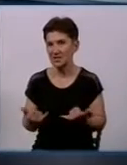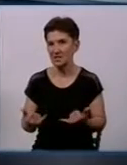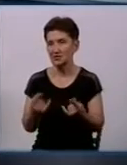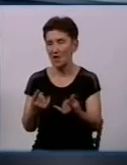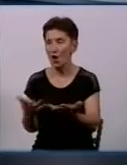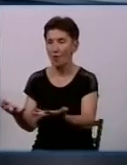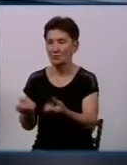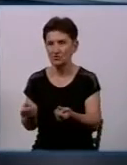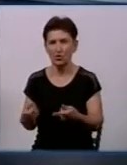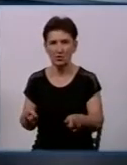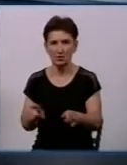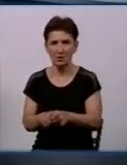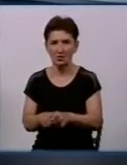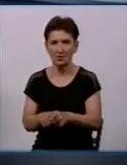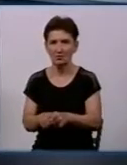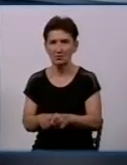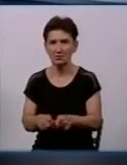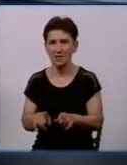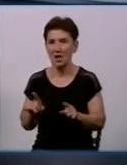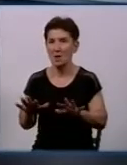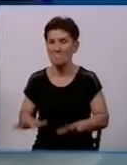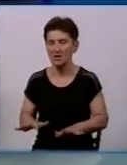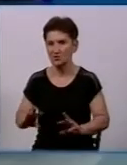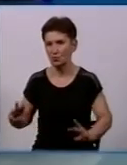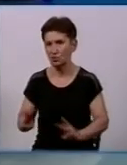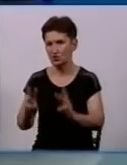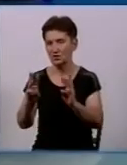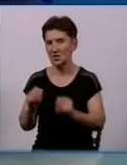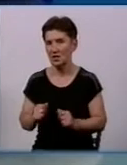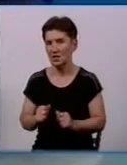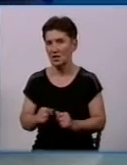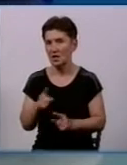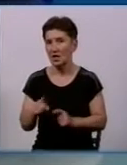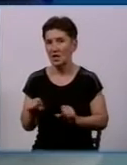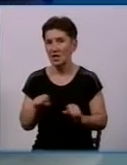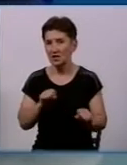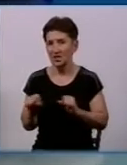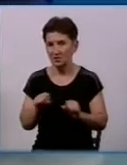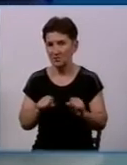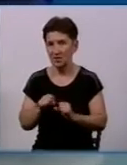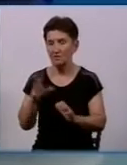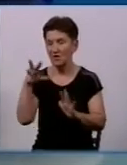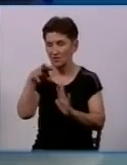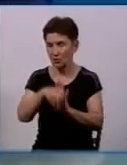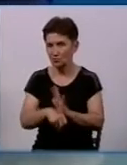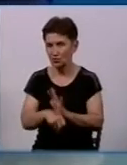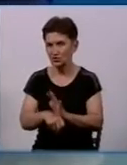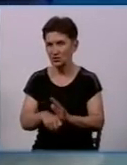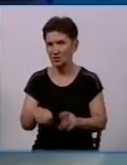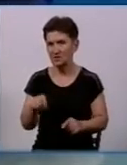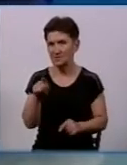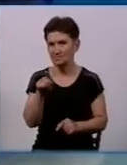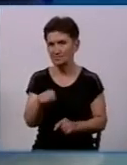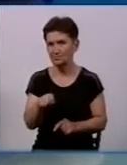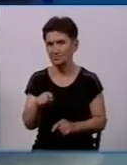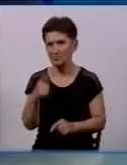таку інформацію в шляху слідування до місця пожежі. Також в цей же час керівниками, в тому числі я отримую зразу повідомлення